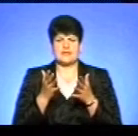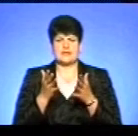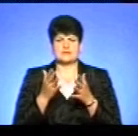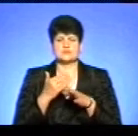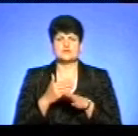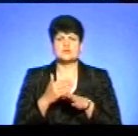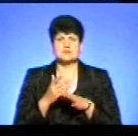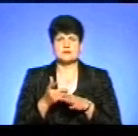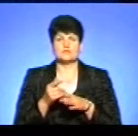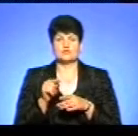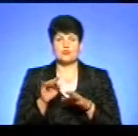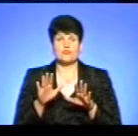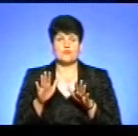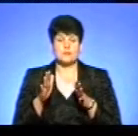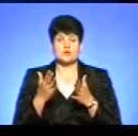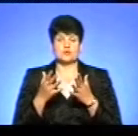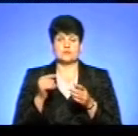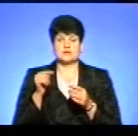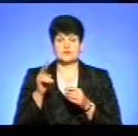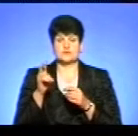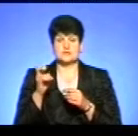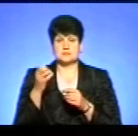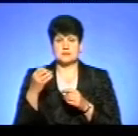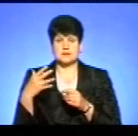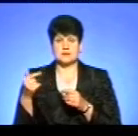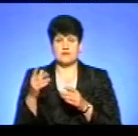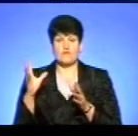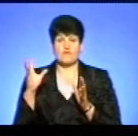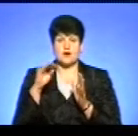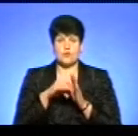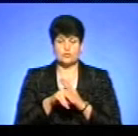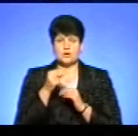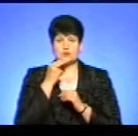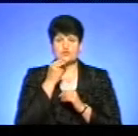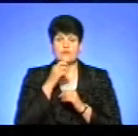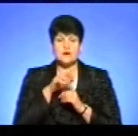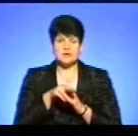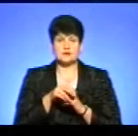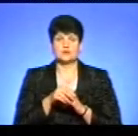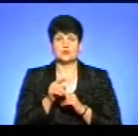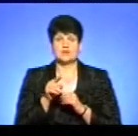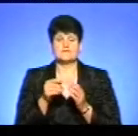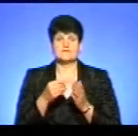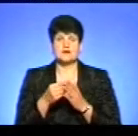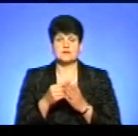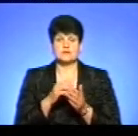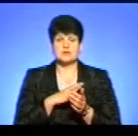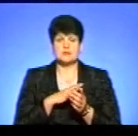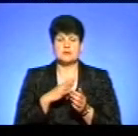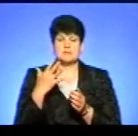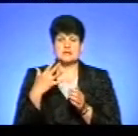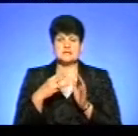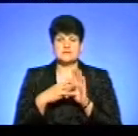частині, бо в такому випадку, якщо ми 1215, врахуємо сюди харчування, тоді б вартість становила 58